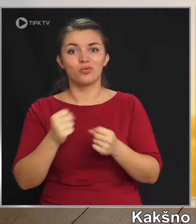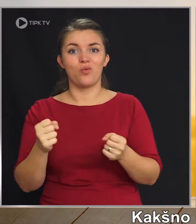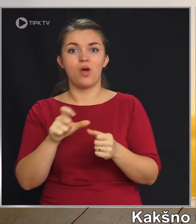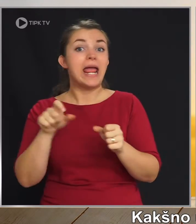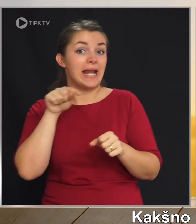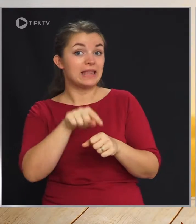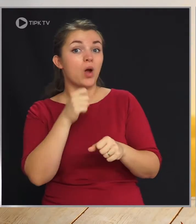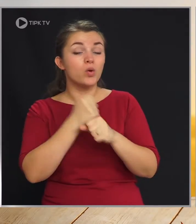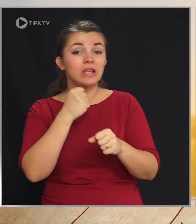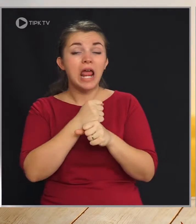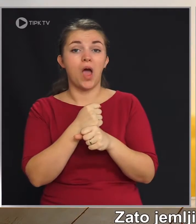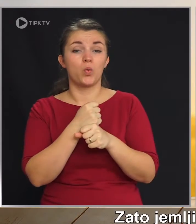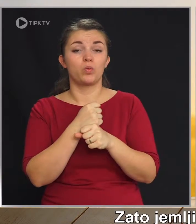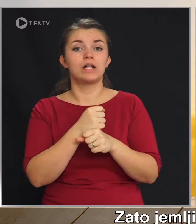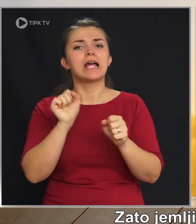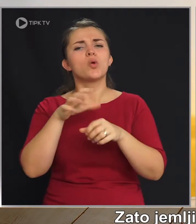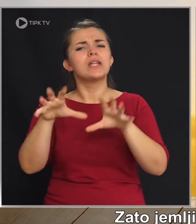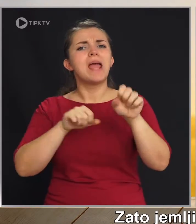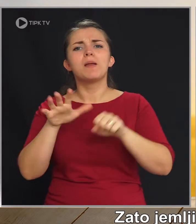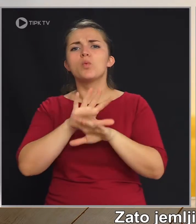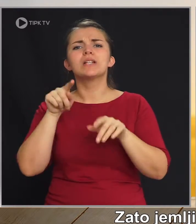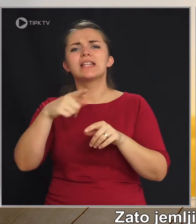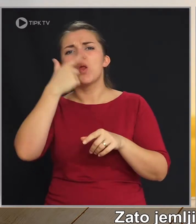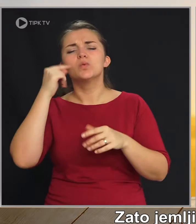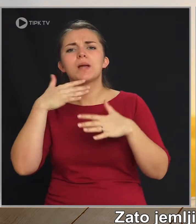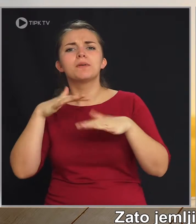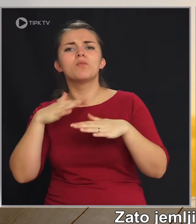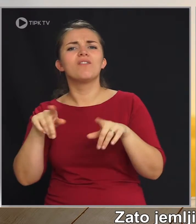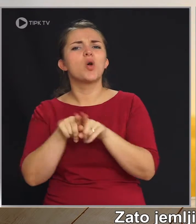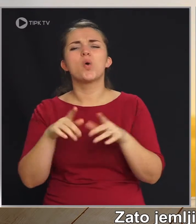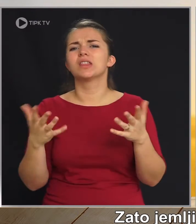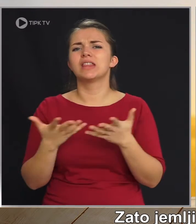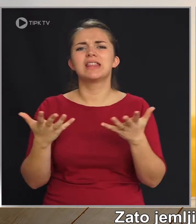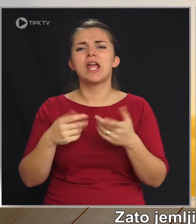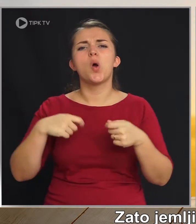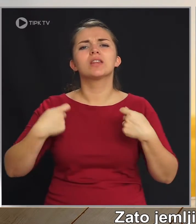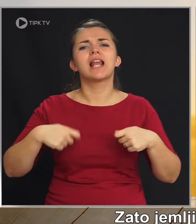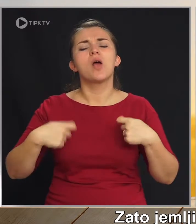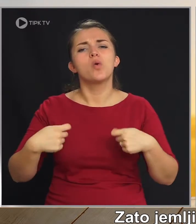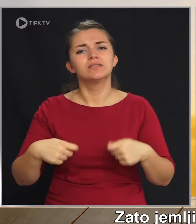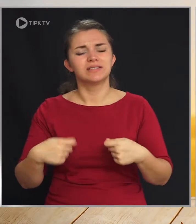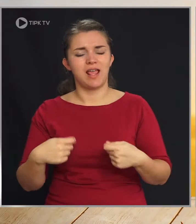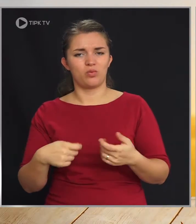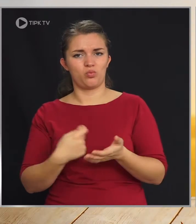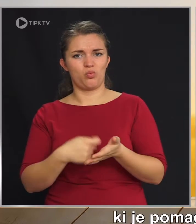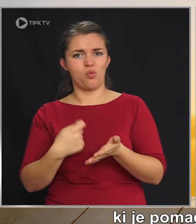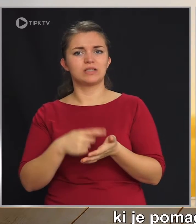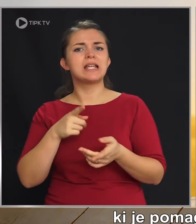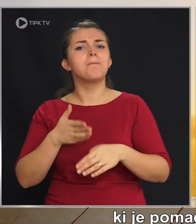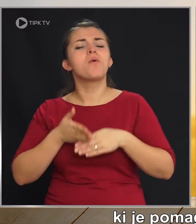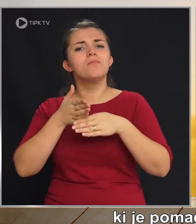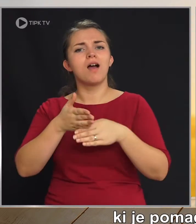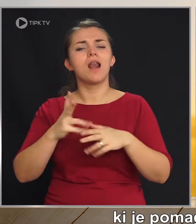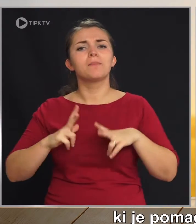je tako ravnal. Zato jemljamo vse te ljudske pripovedi kot neko dragocenost, ki je